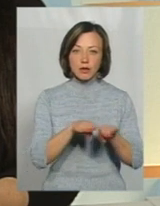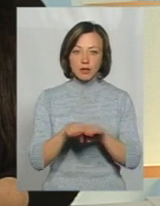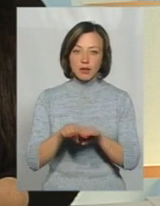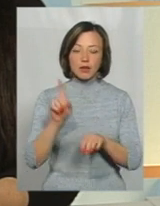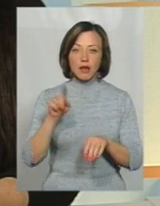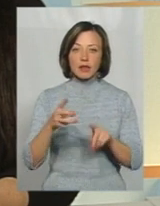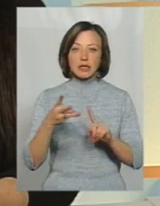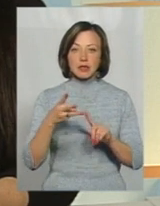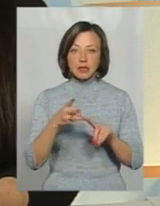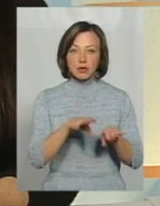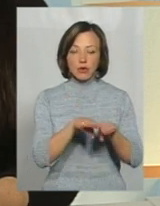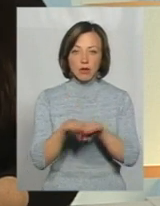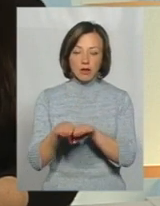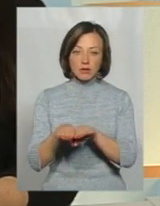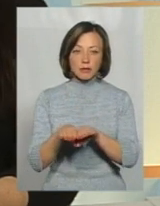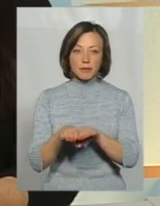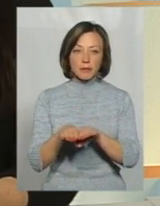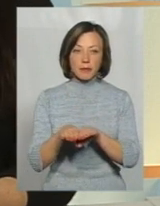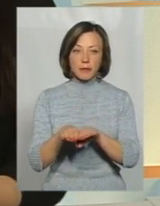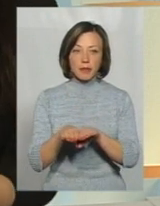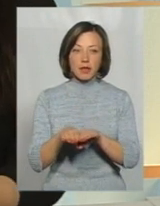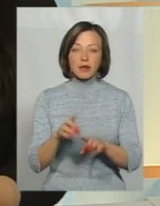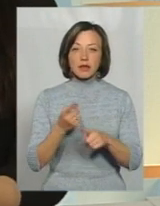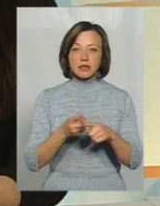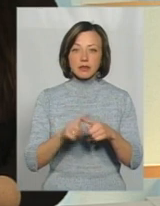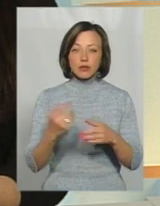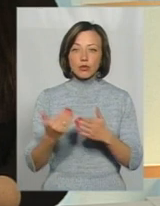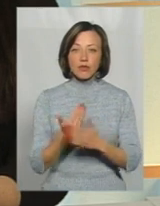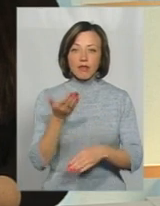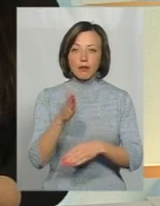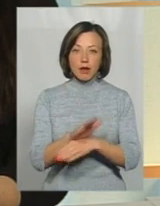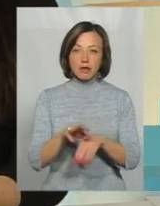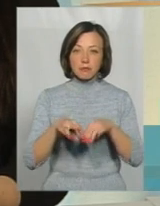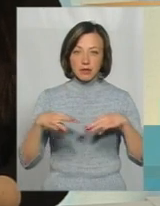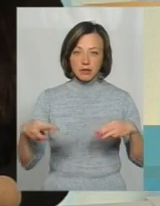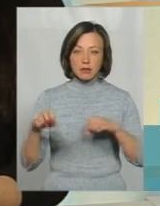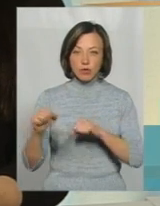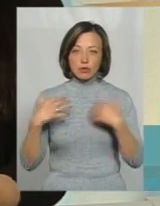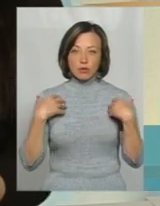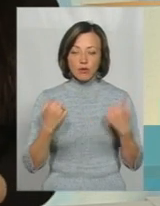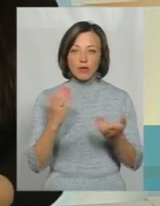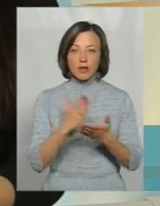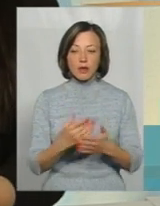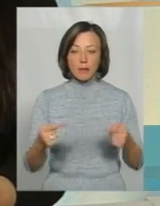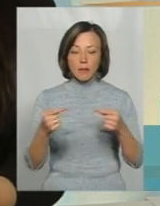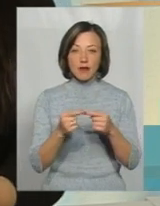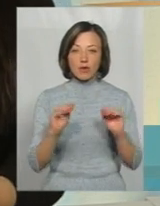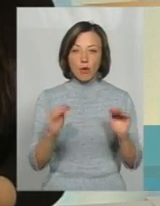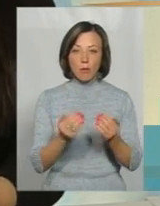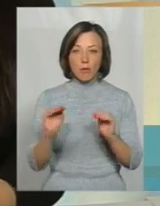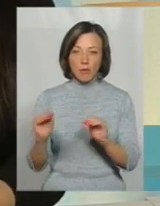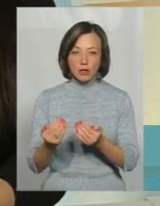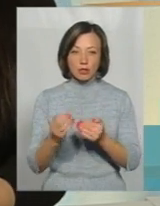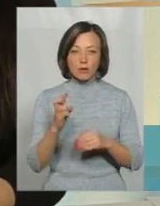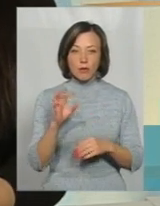на третинну ланку. З введенням 504-го наказу тут вже є певні обмеження, тому